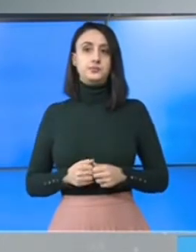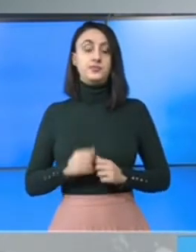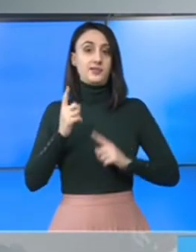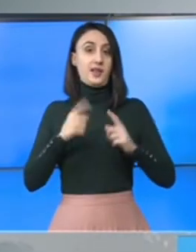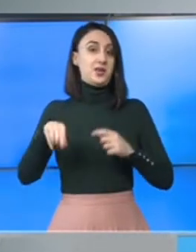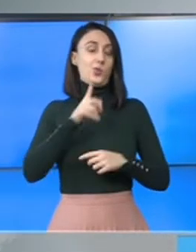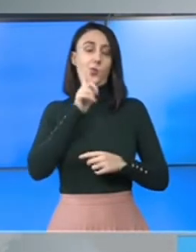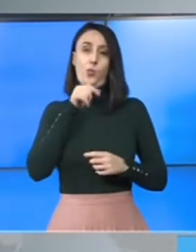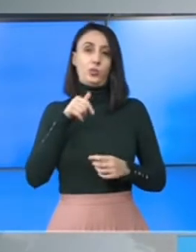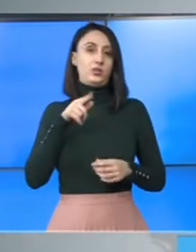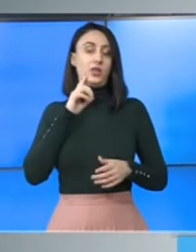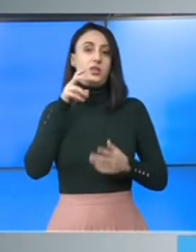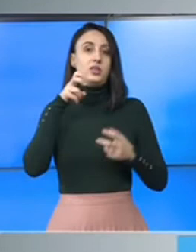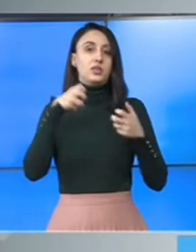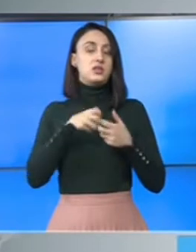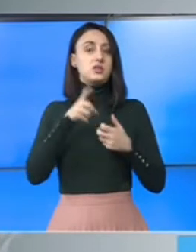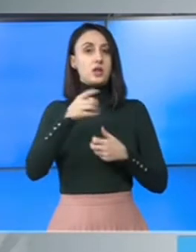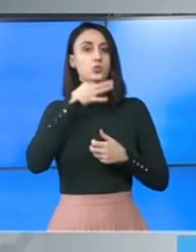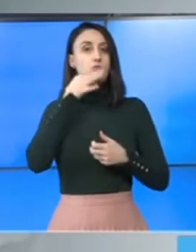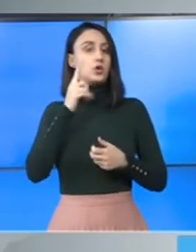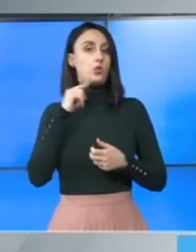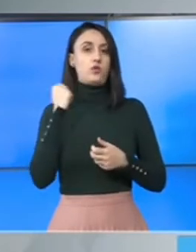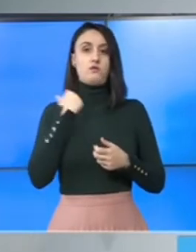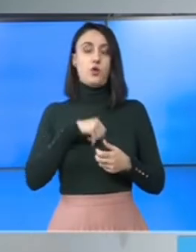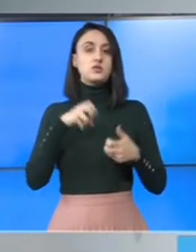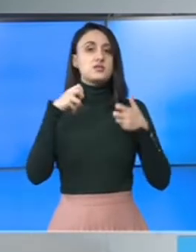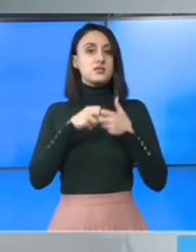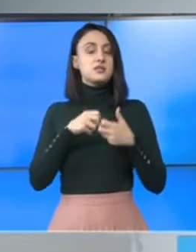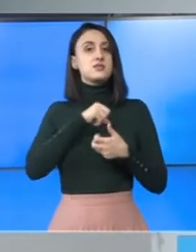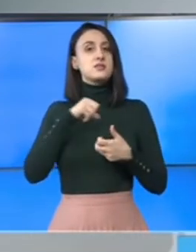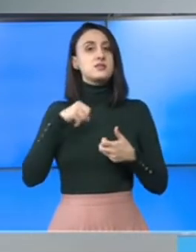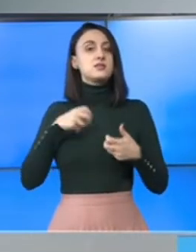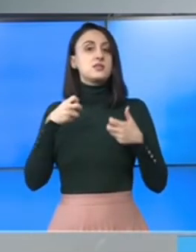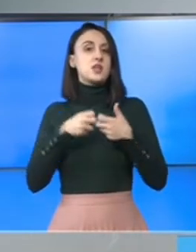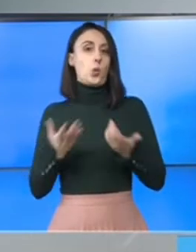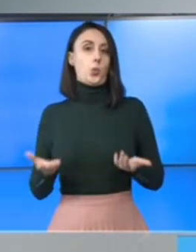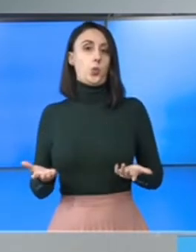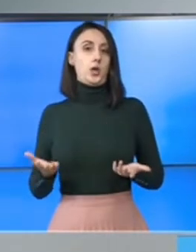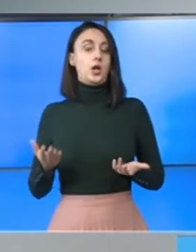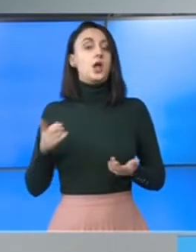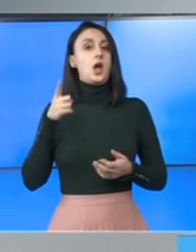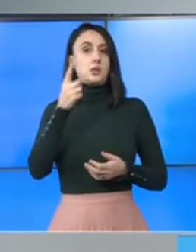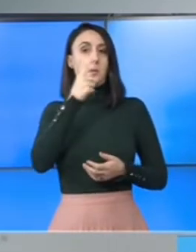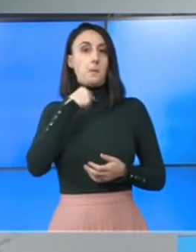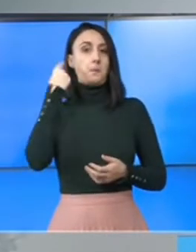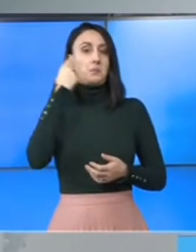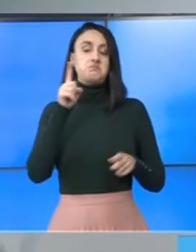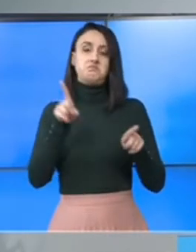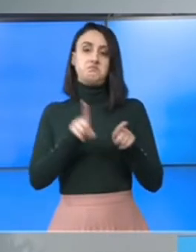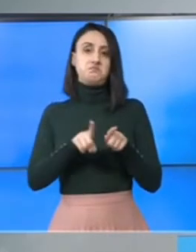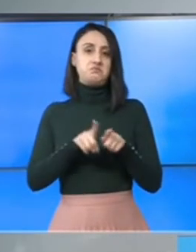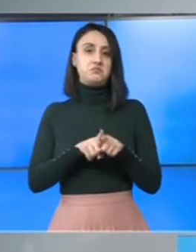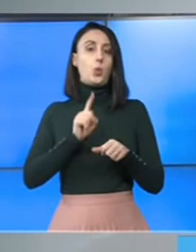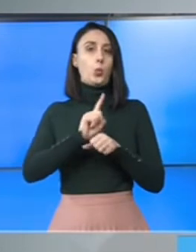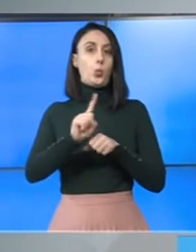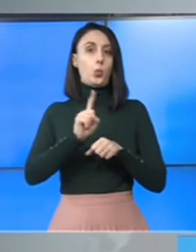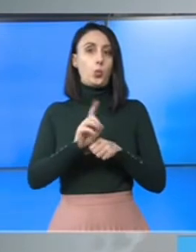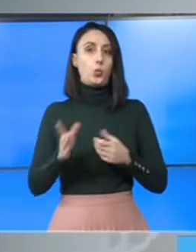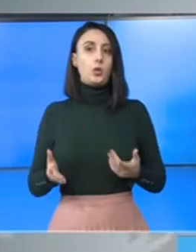ei, la unde se testeze, atunci spune că nu vor se testeze, se testează singur. Adică, mi se pare aici tot așa o chestiune